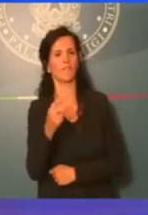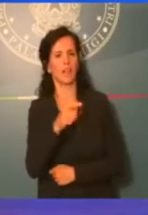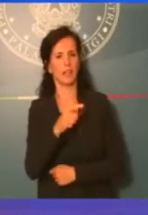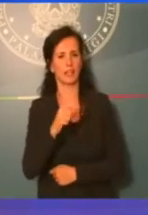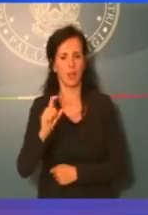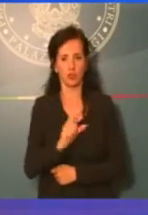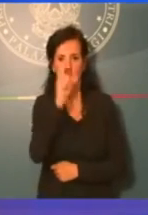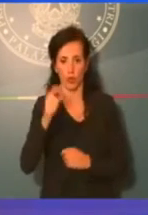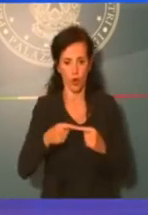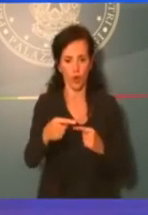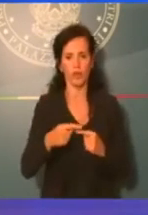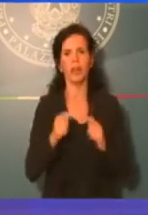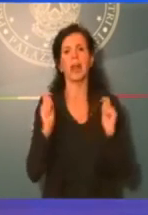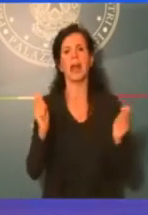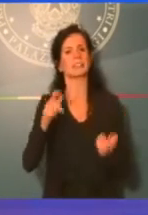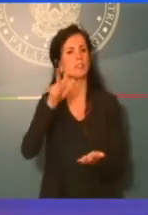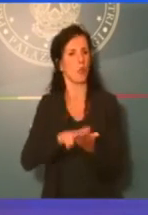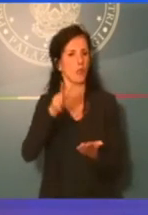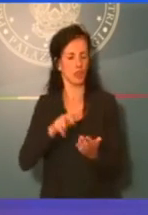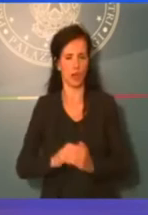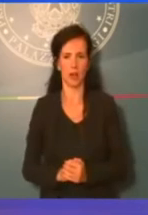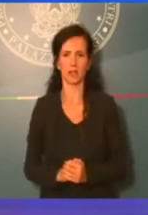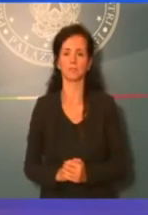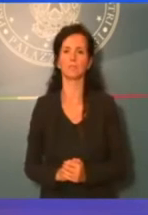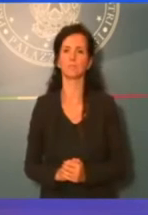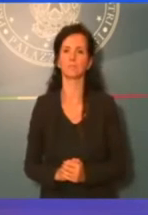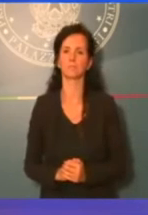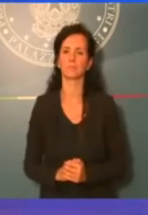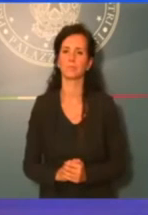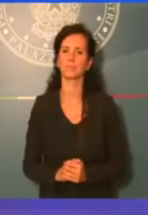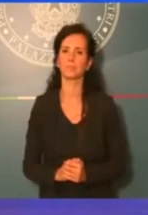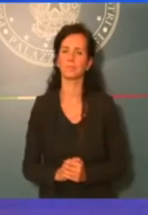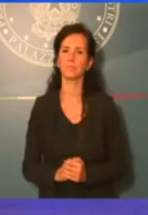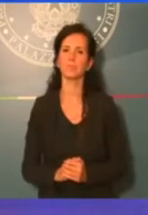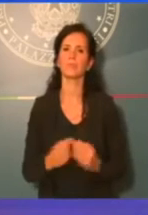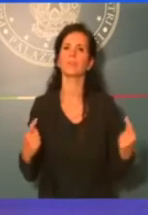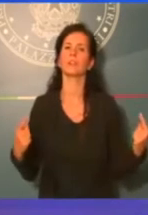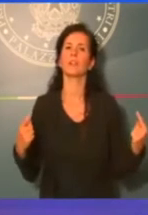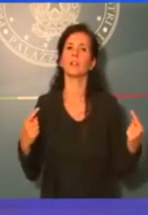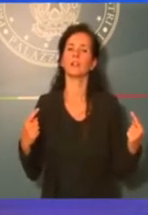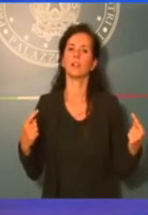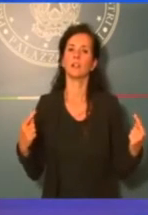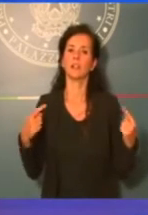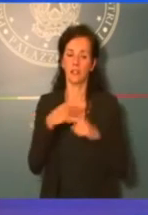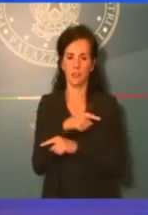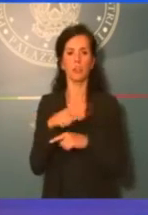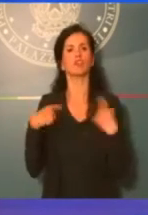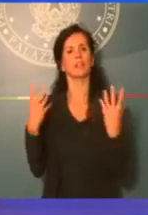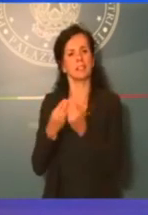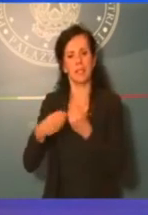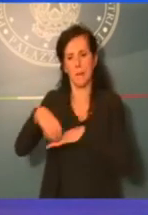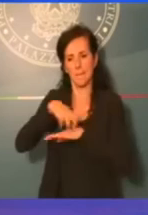andremo in gazzetta ufficiale. Per quanto riguarda lo scostamento, sullo scostamento ci stiamo ragionando con il MEF e gli altri ministri.